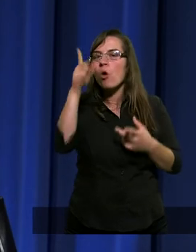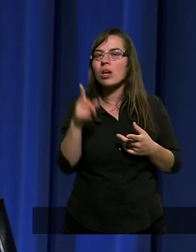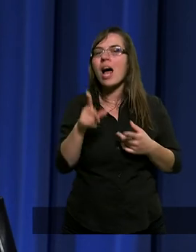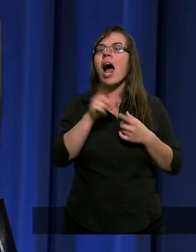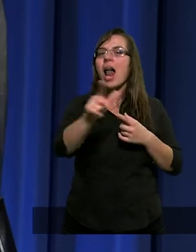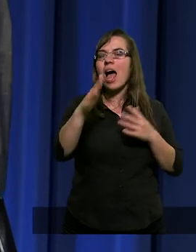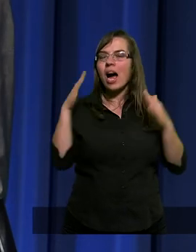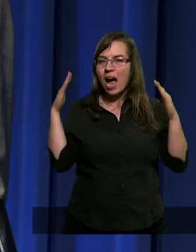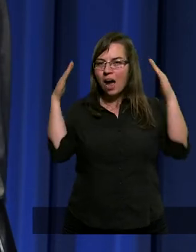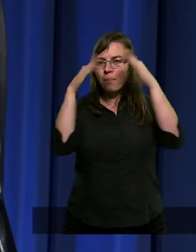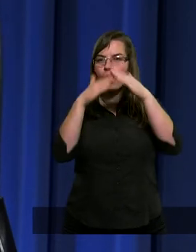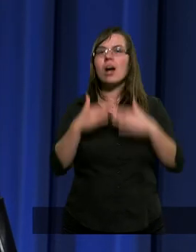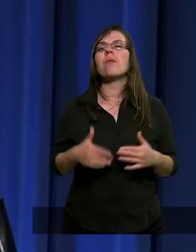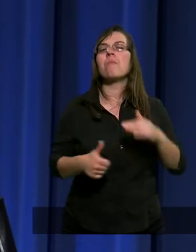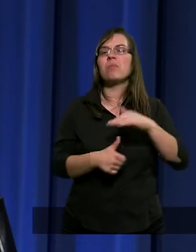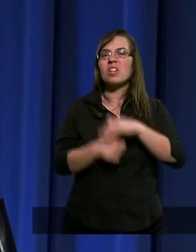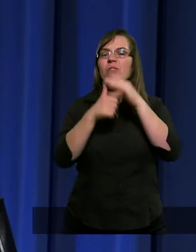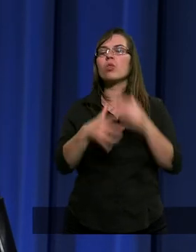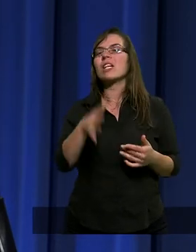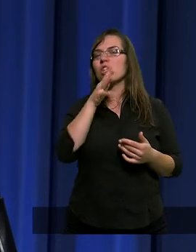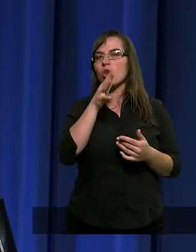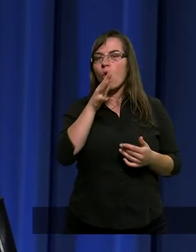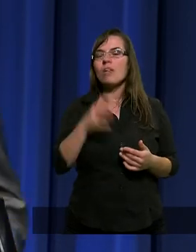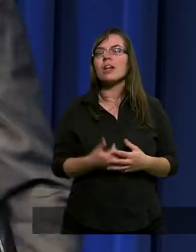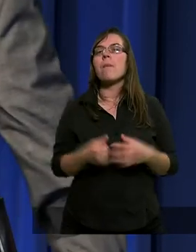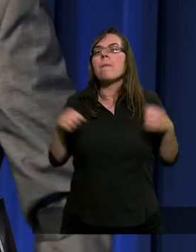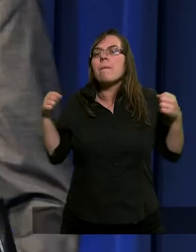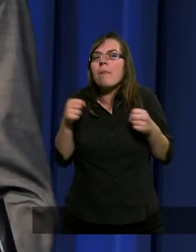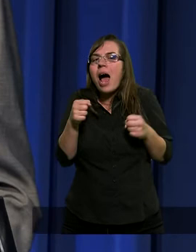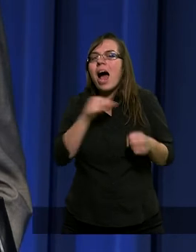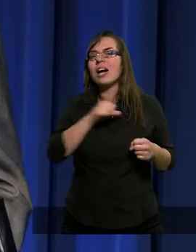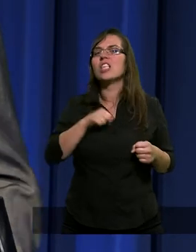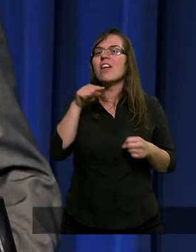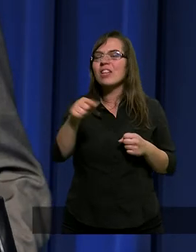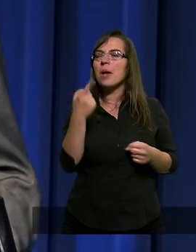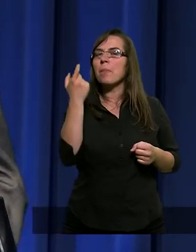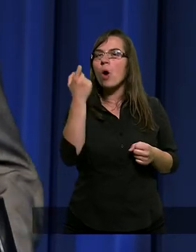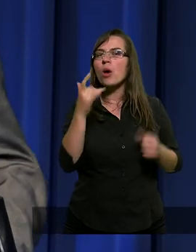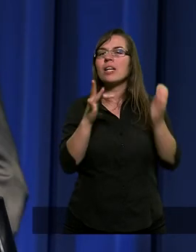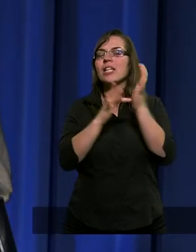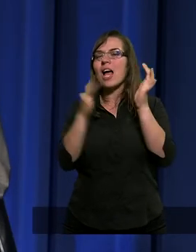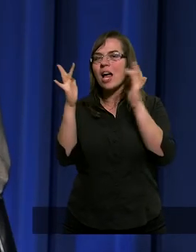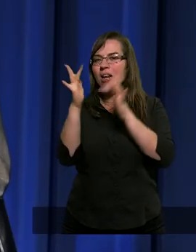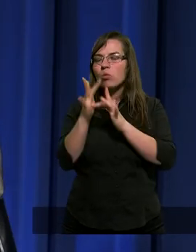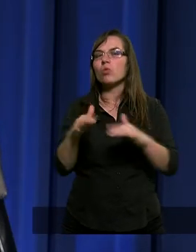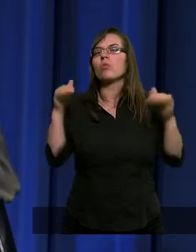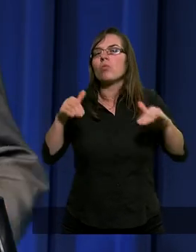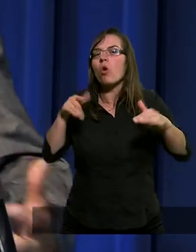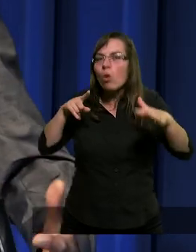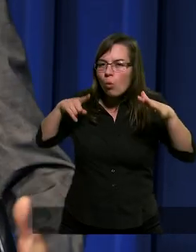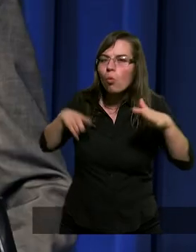Ale kapłani, przywódcy, żydowscy bali się, że w tym momencie Jezus może